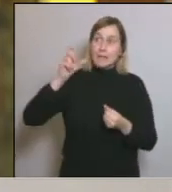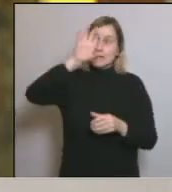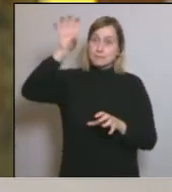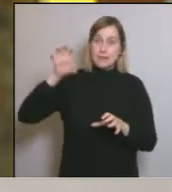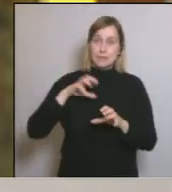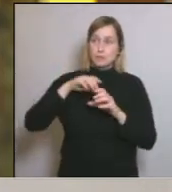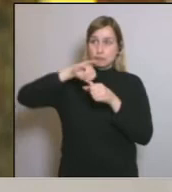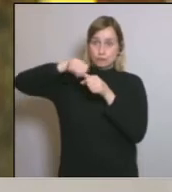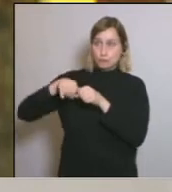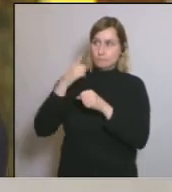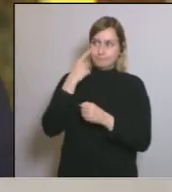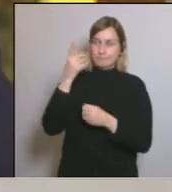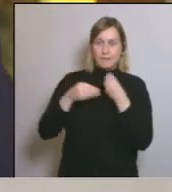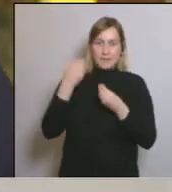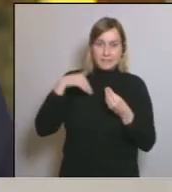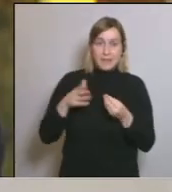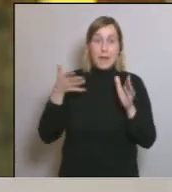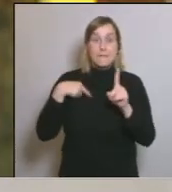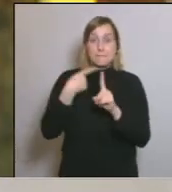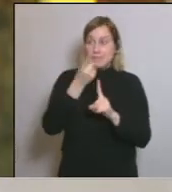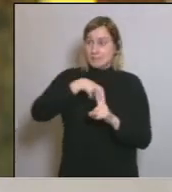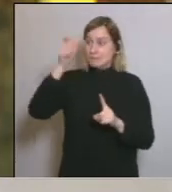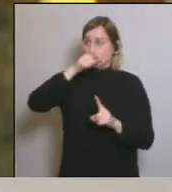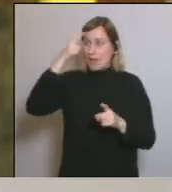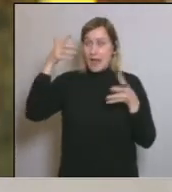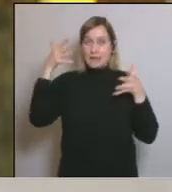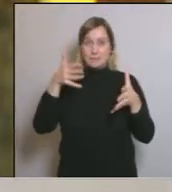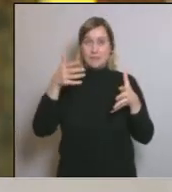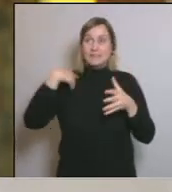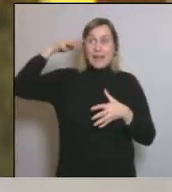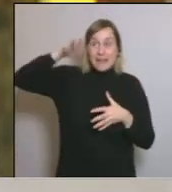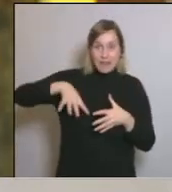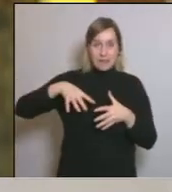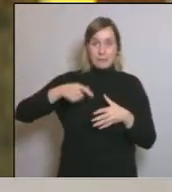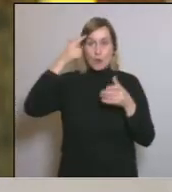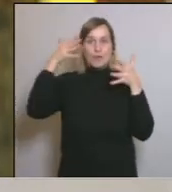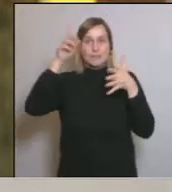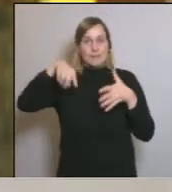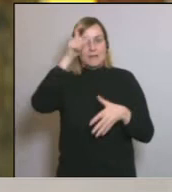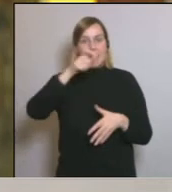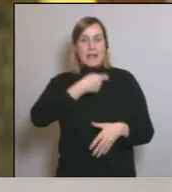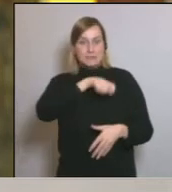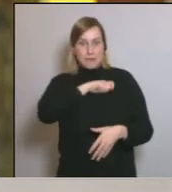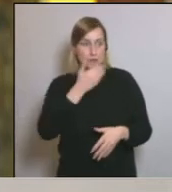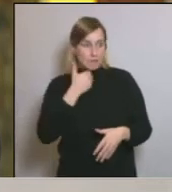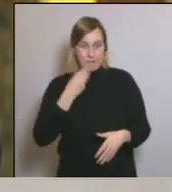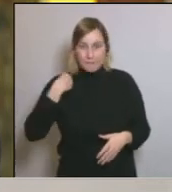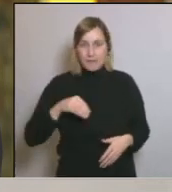els nostres experts els nostres experts catalans però experts espanyols ens ho estan demanant